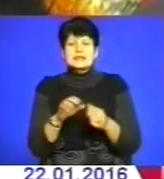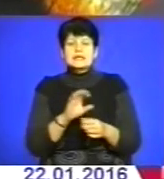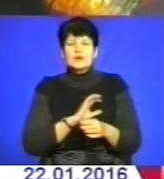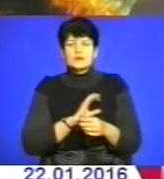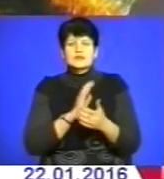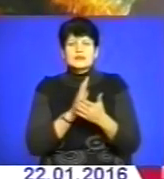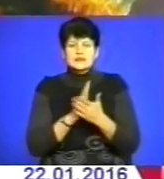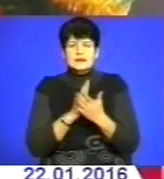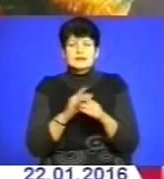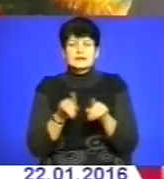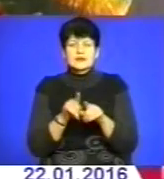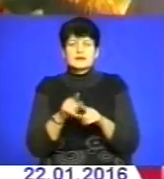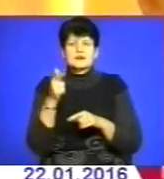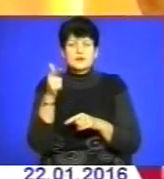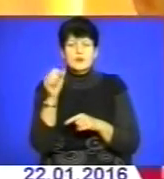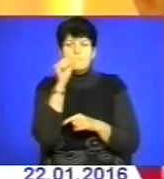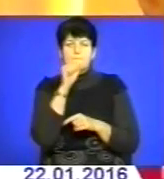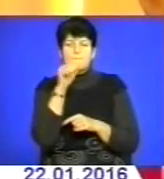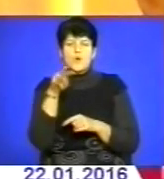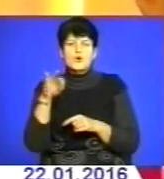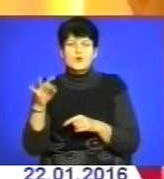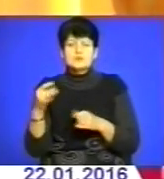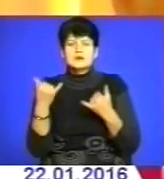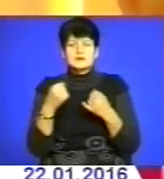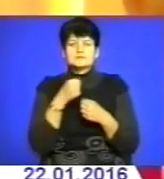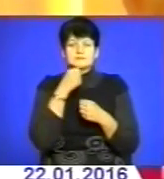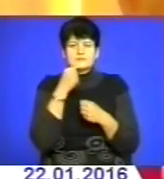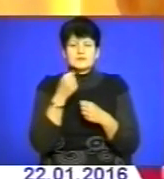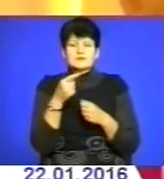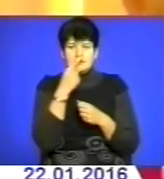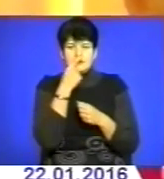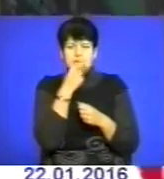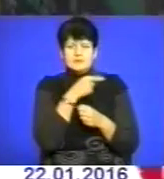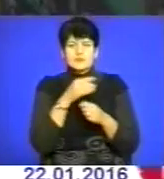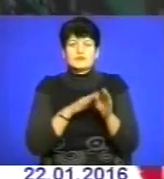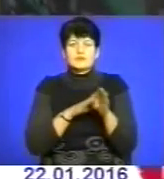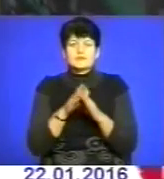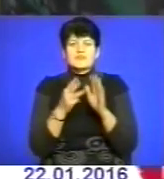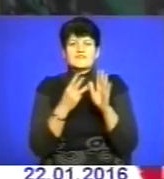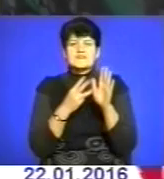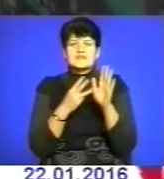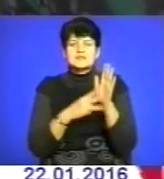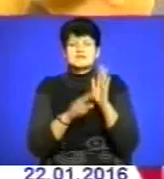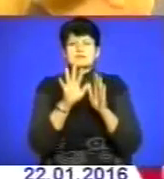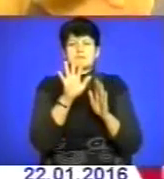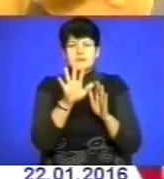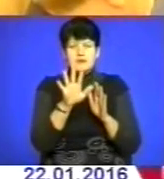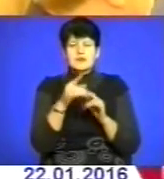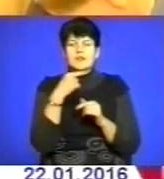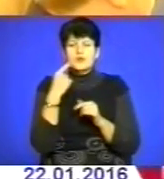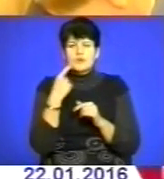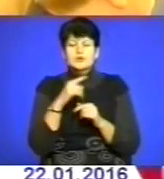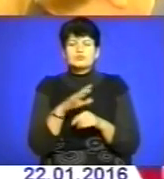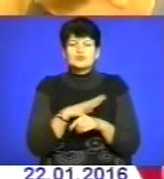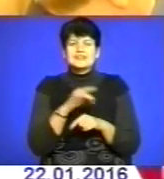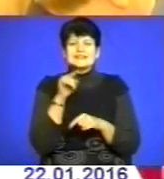іменинників також Григорій Мороз. Нині чоловік у поважному віці, йому днями виповнилося 85. Але, зізнається, були